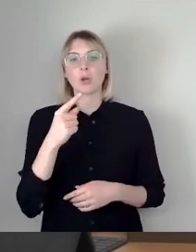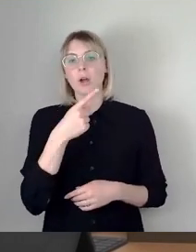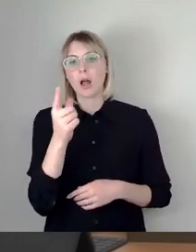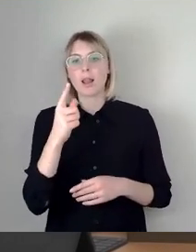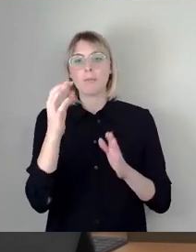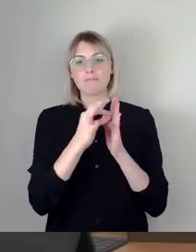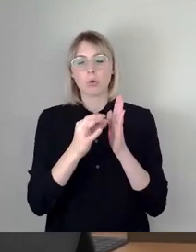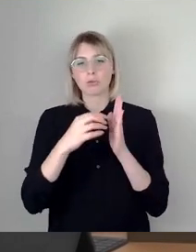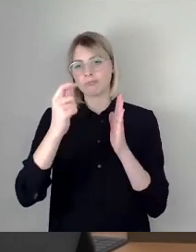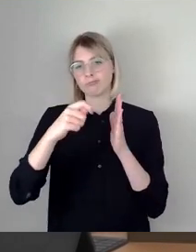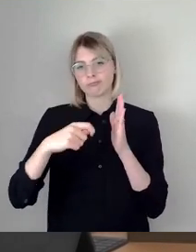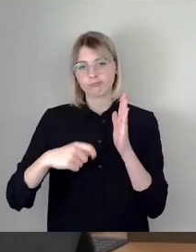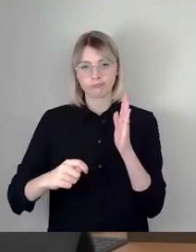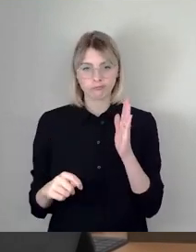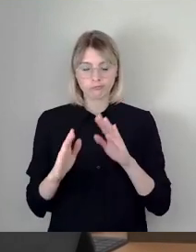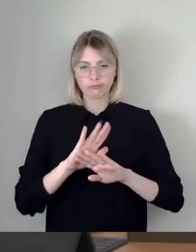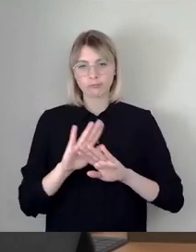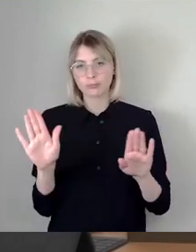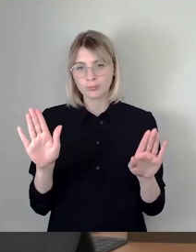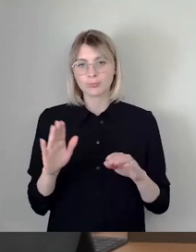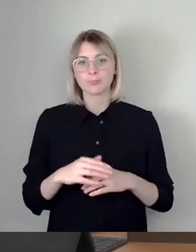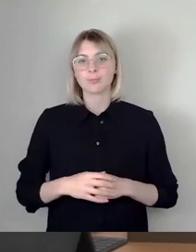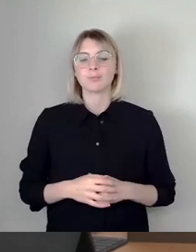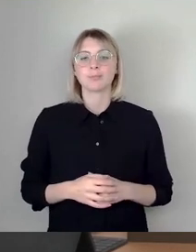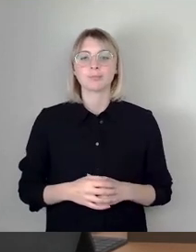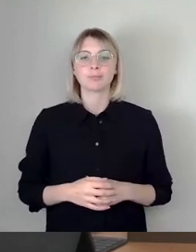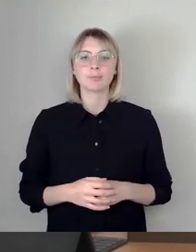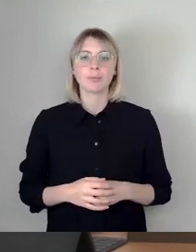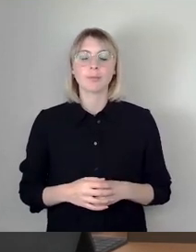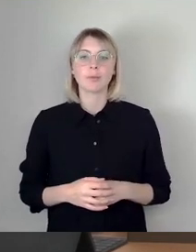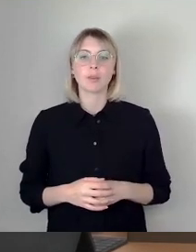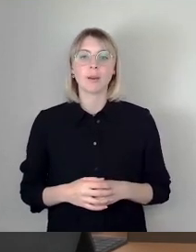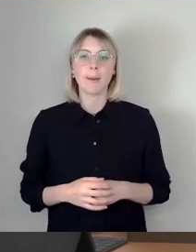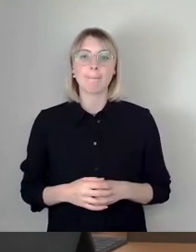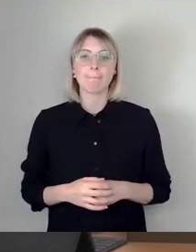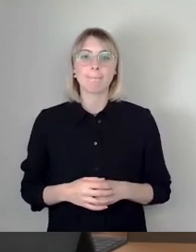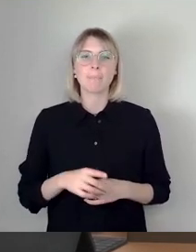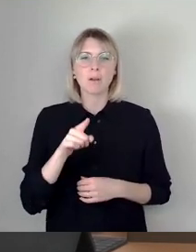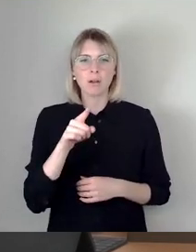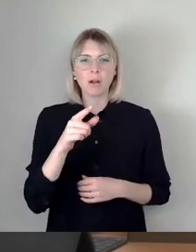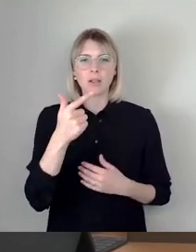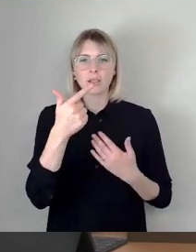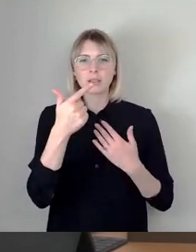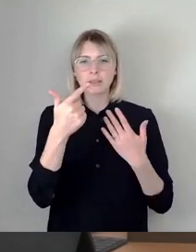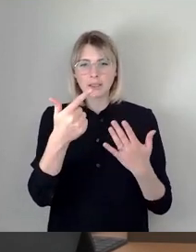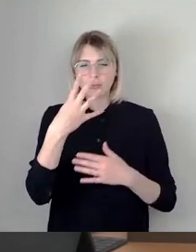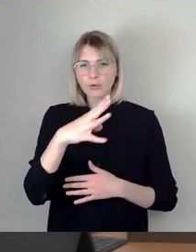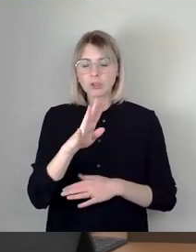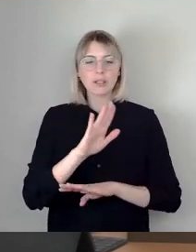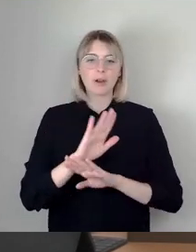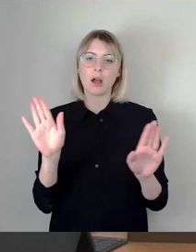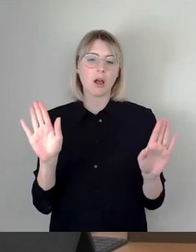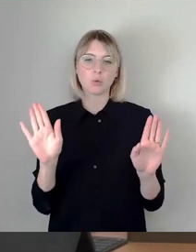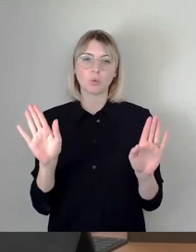absolviert. Und damit, 47 war raus, das ist nicht, das habe ich schon bei der